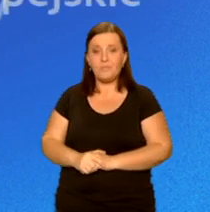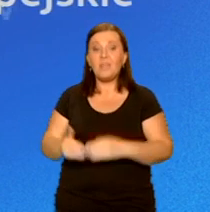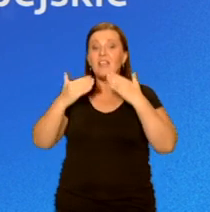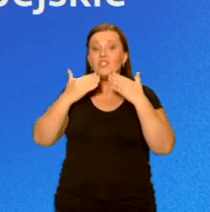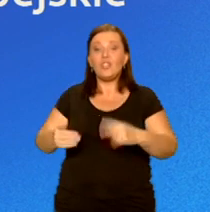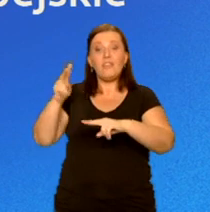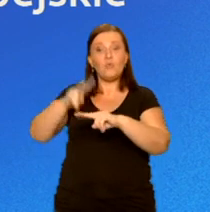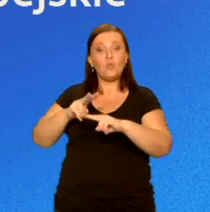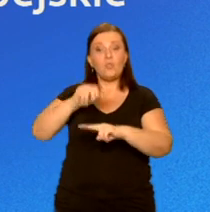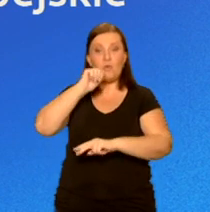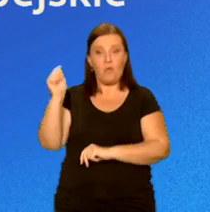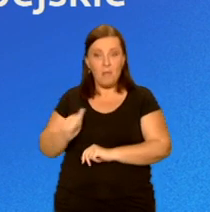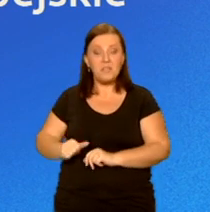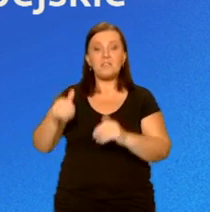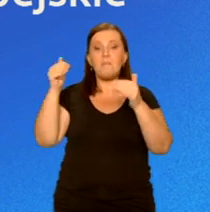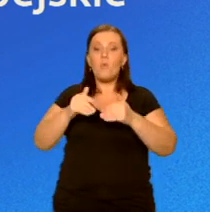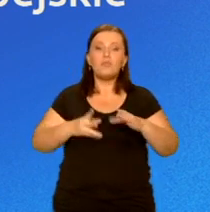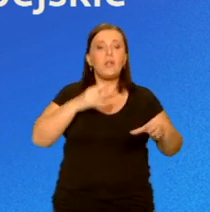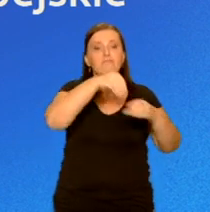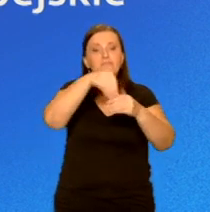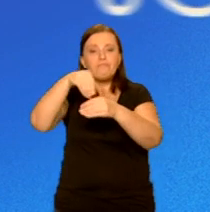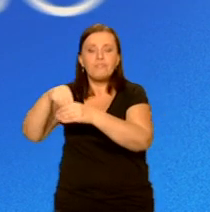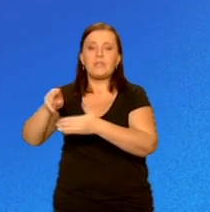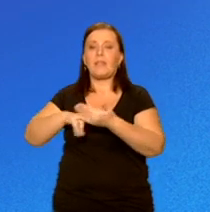Do zobaczenia!